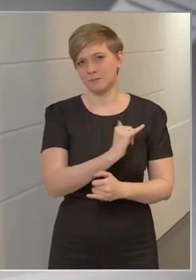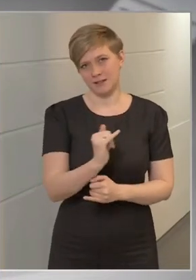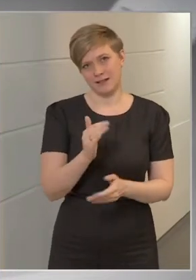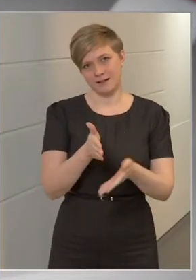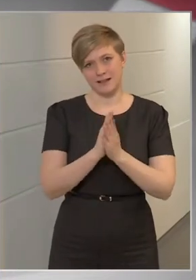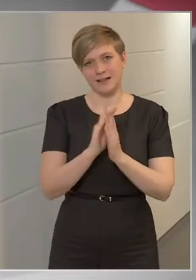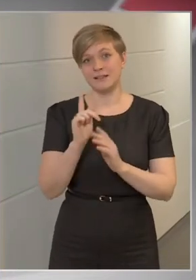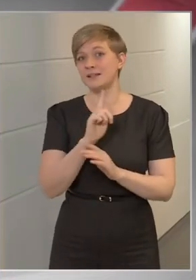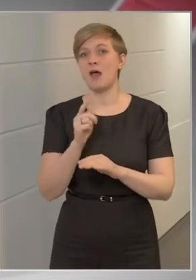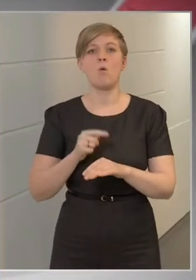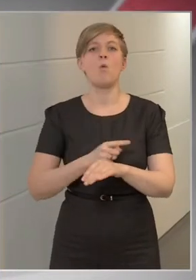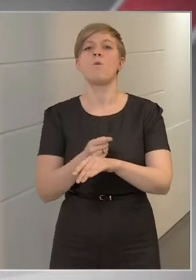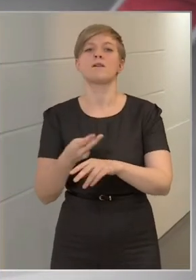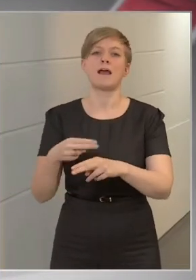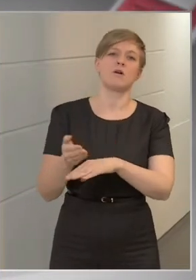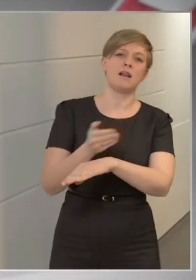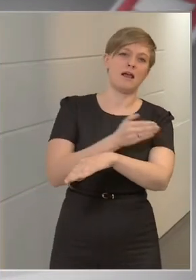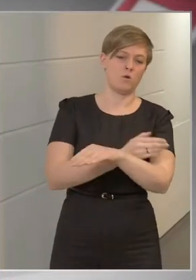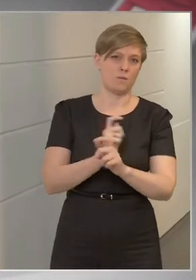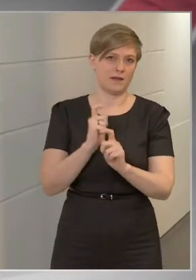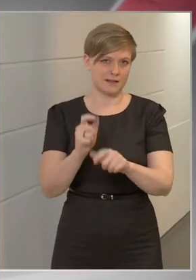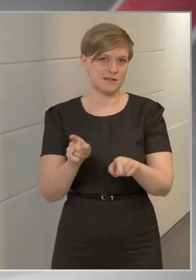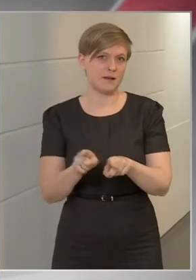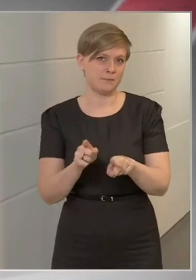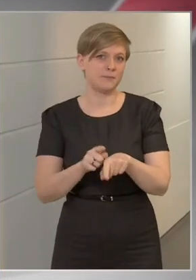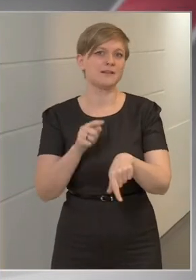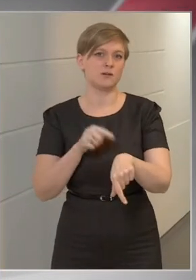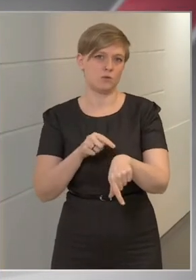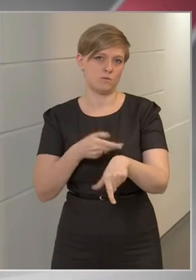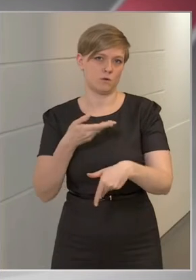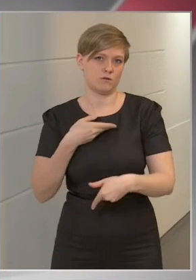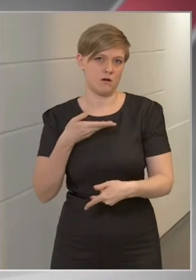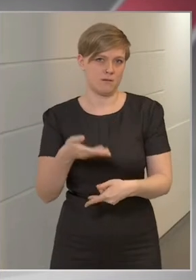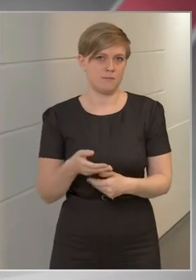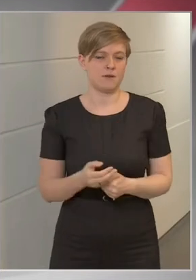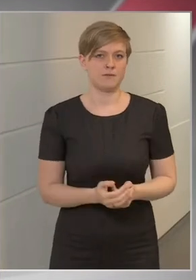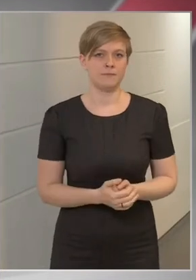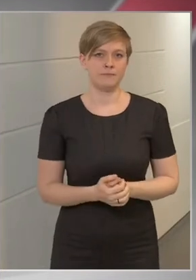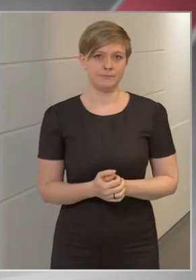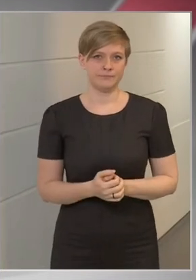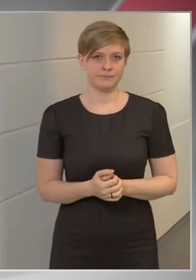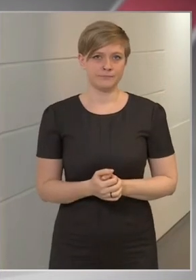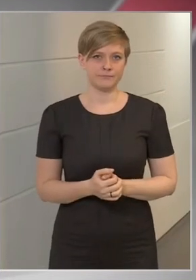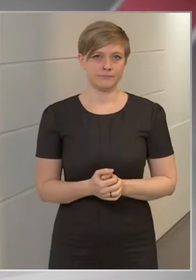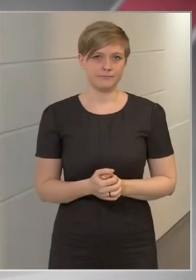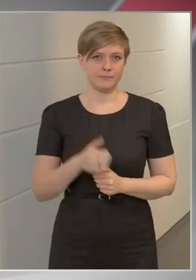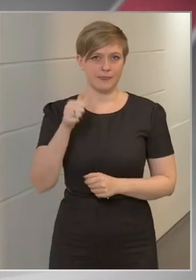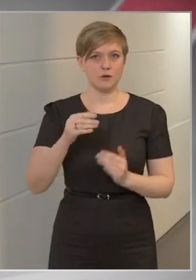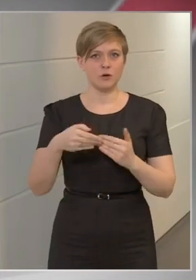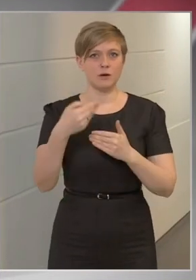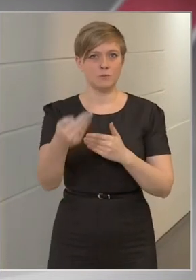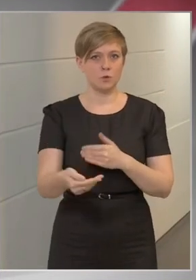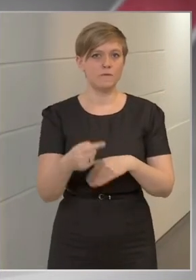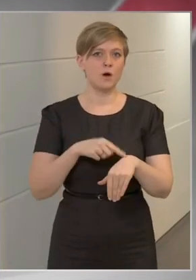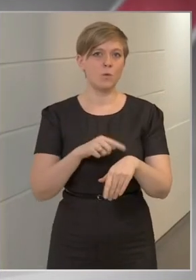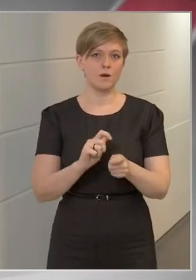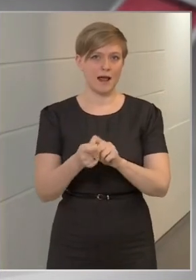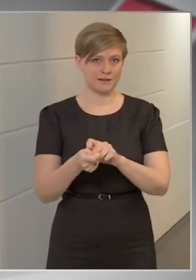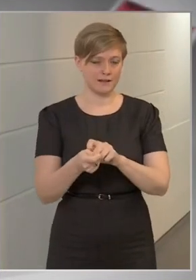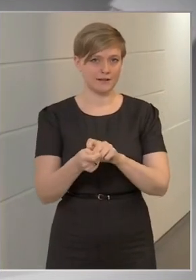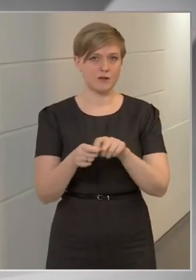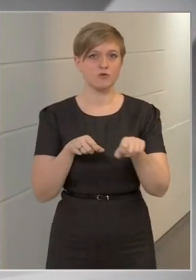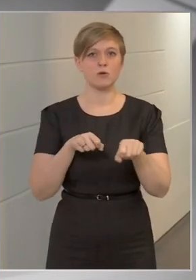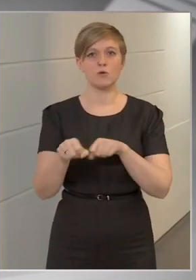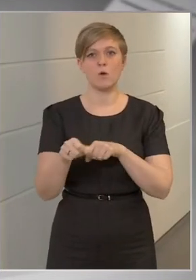ne órákkal korábban érkezzen, mint ahogy az oltásra időpontot kapott. Egy hónap múlva óra átállítás,